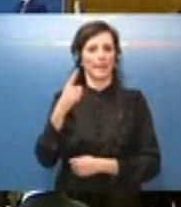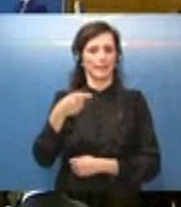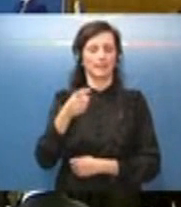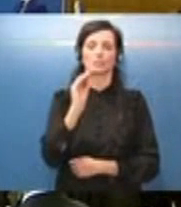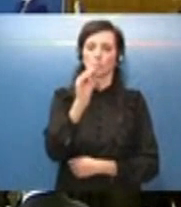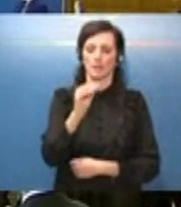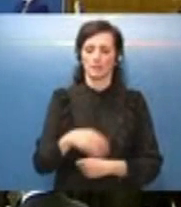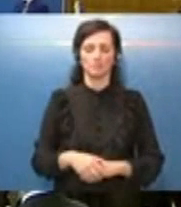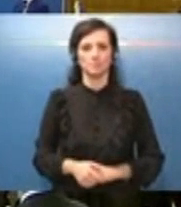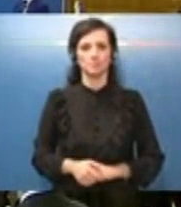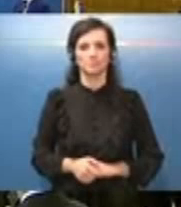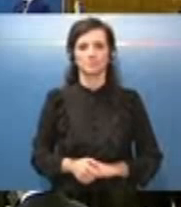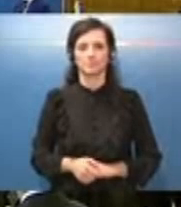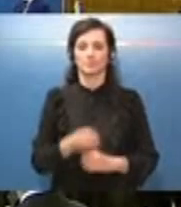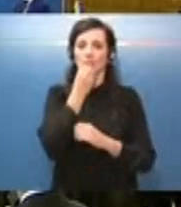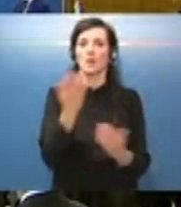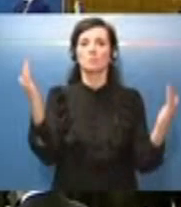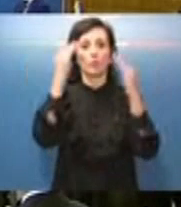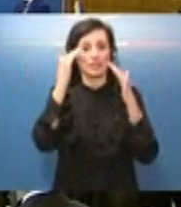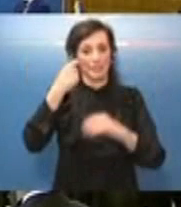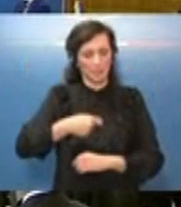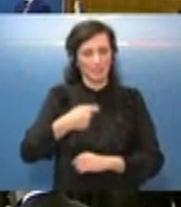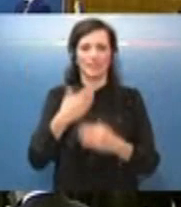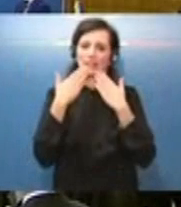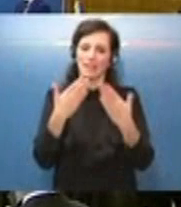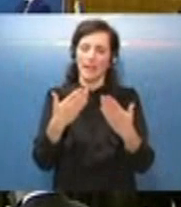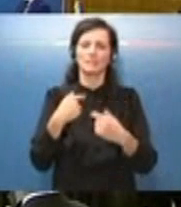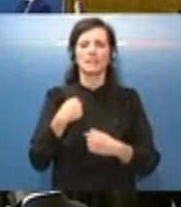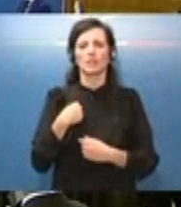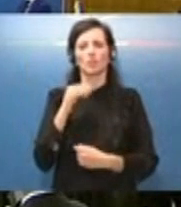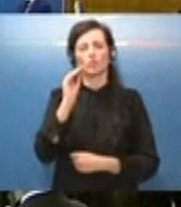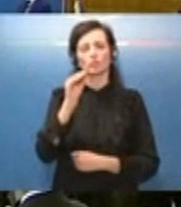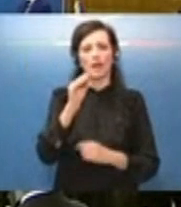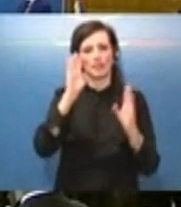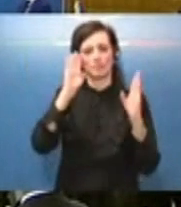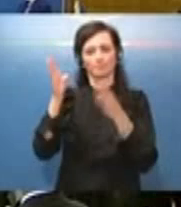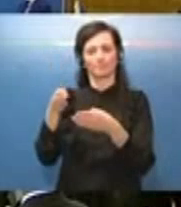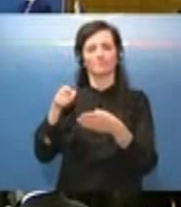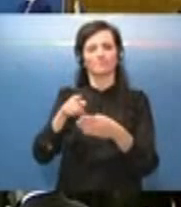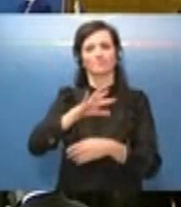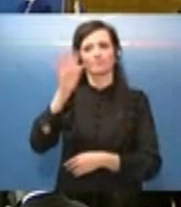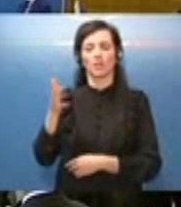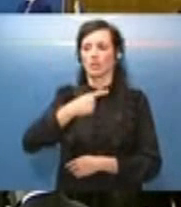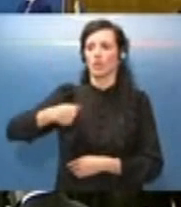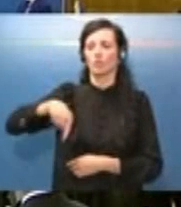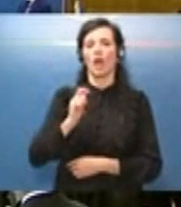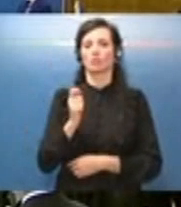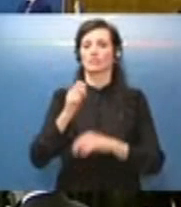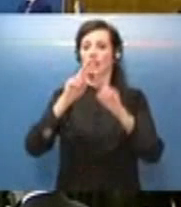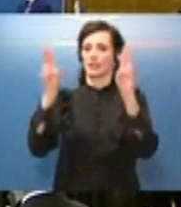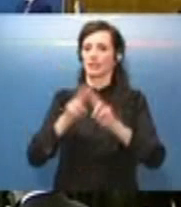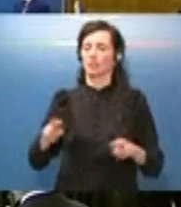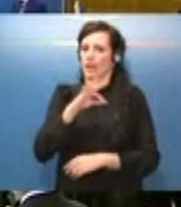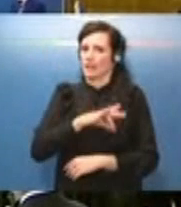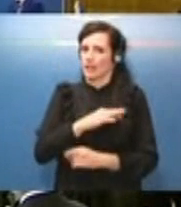Buonasera Presidente, grazie. Io sposto un pochino l'attenzione su un altro tema che è interessato molto questa settimana noi agenzie internazionali e